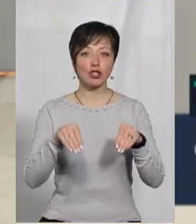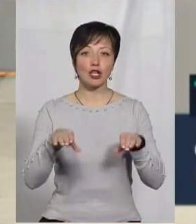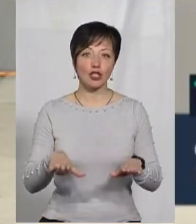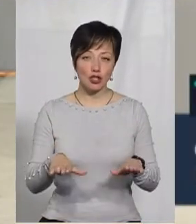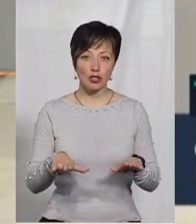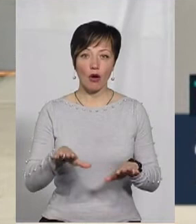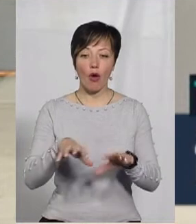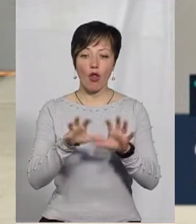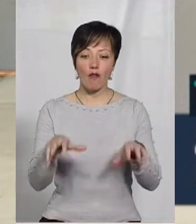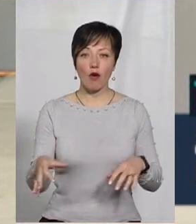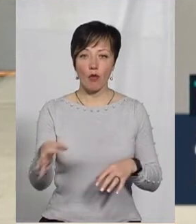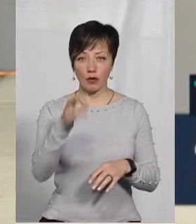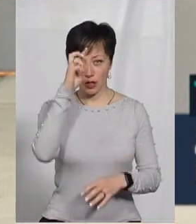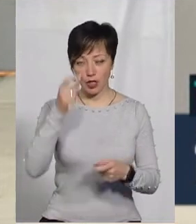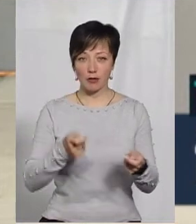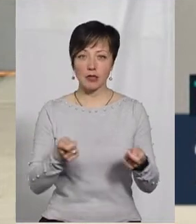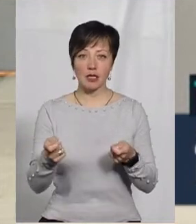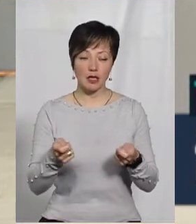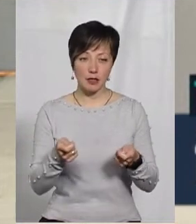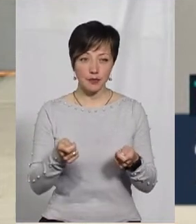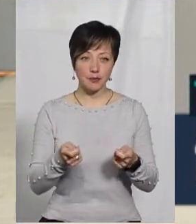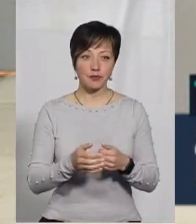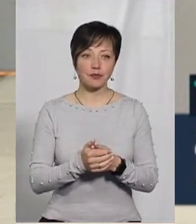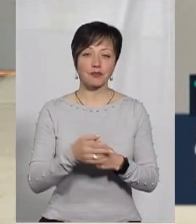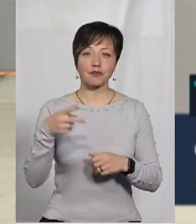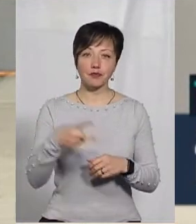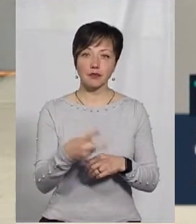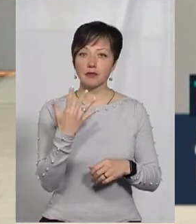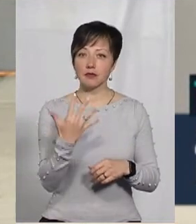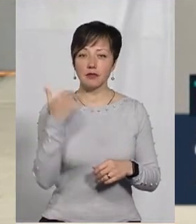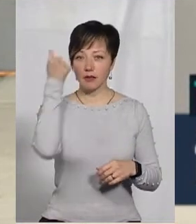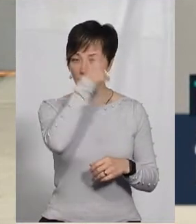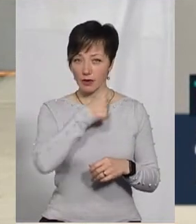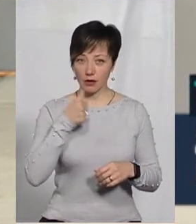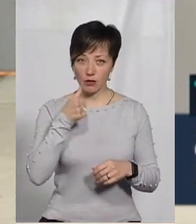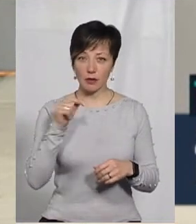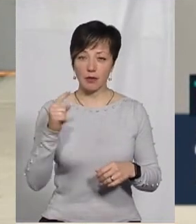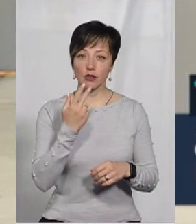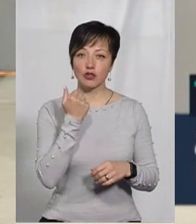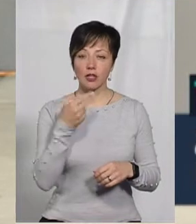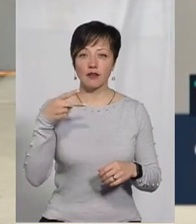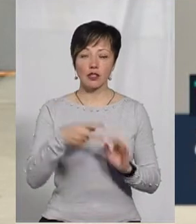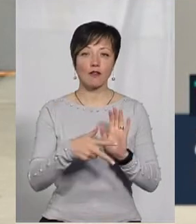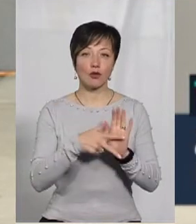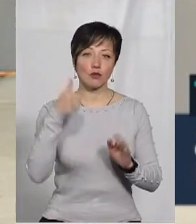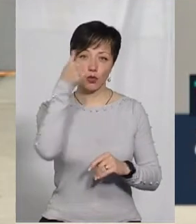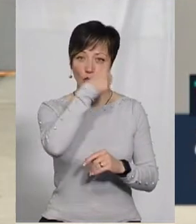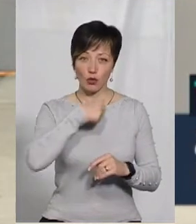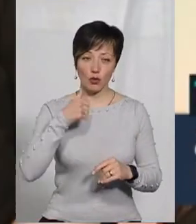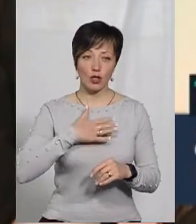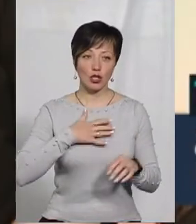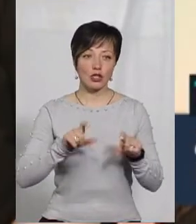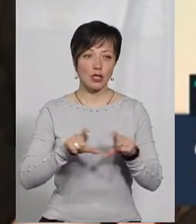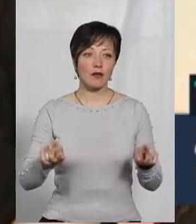рішенням голови обласної державної адміністрації. У 2005 році і 1 червня 2008 року